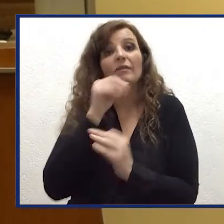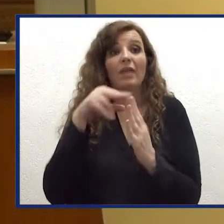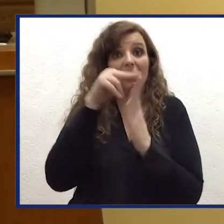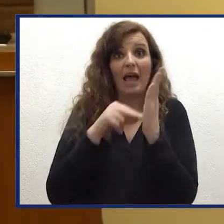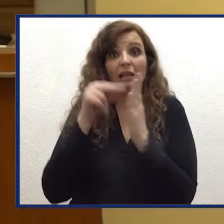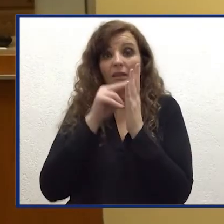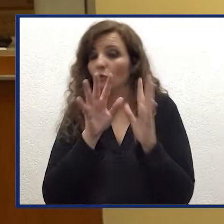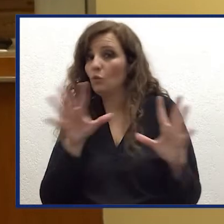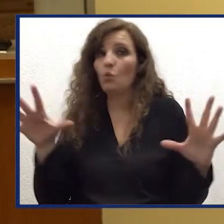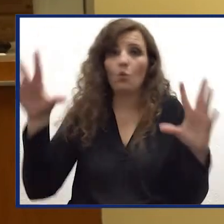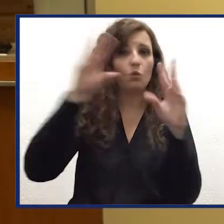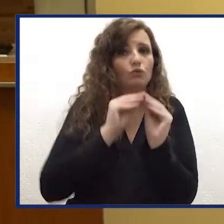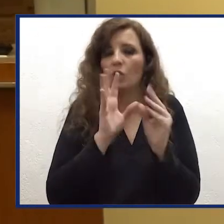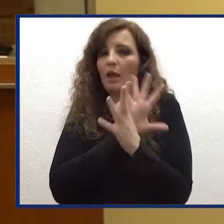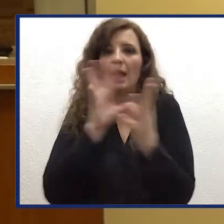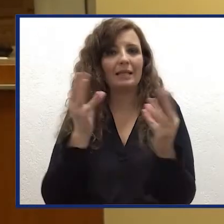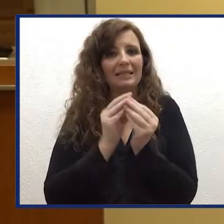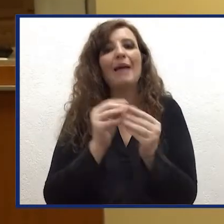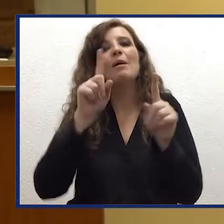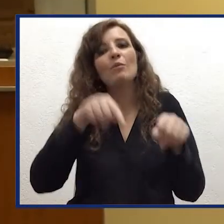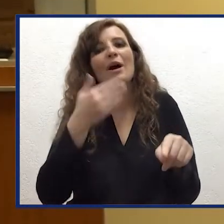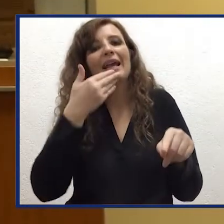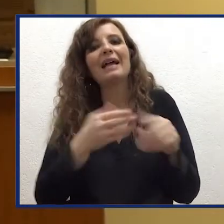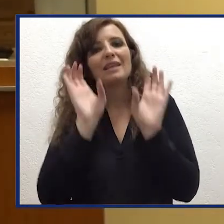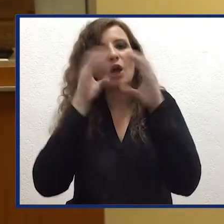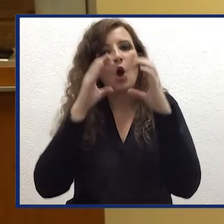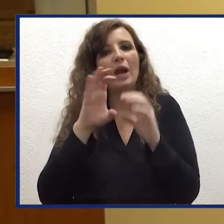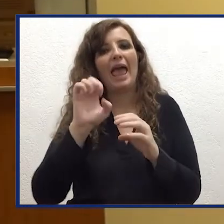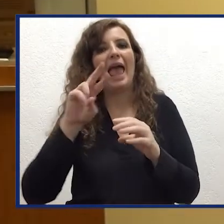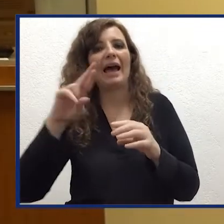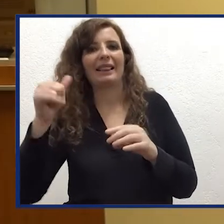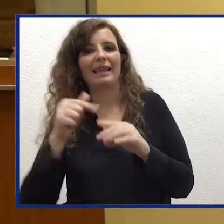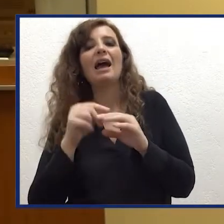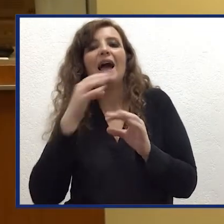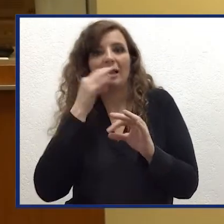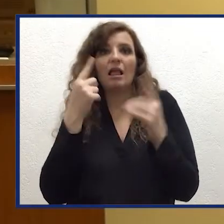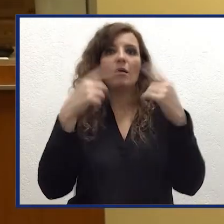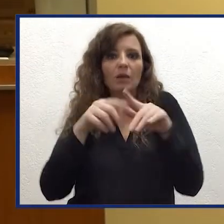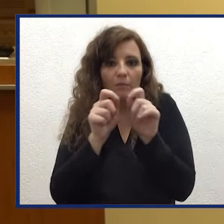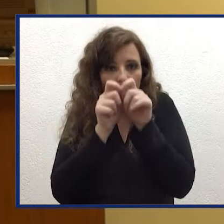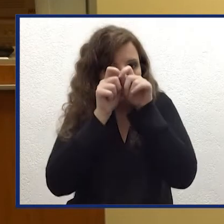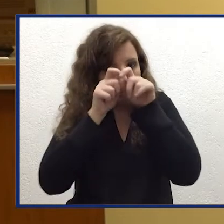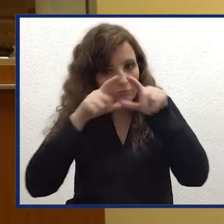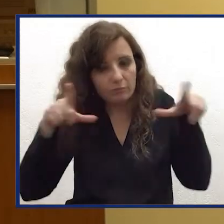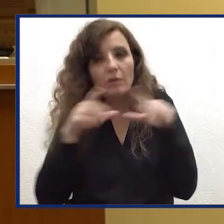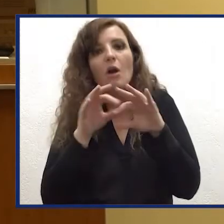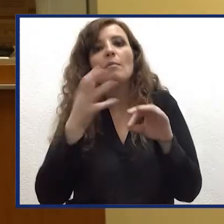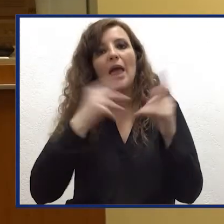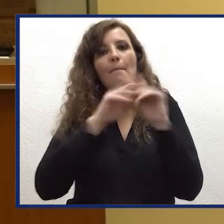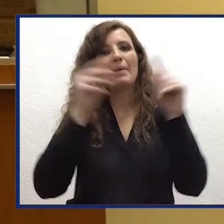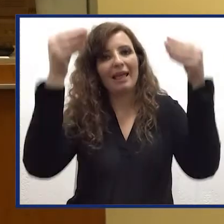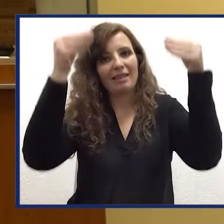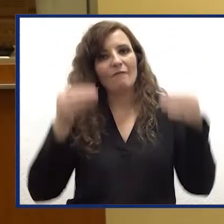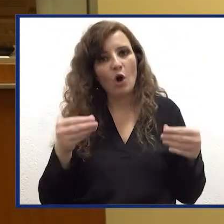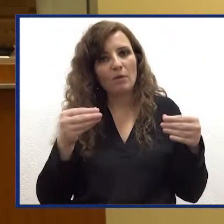combinata poi alle elevate potenzialità offerte da Google Earth Engine che garantisce dei